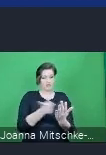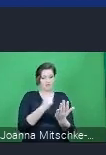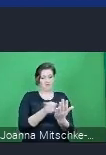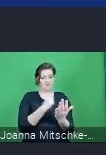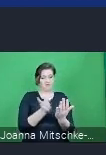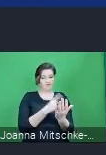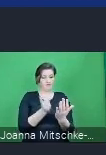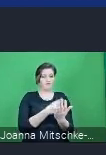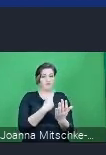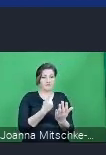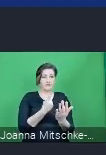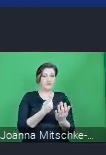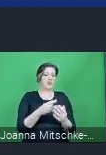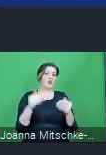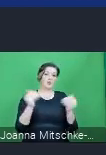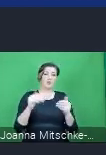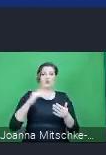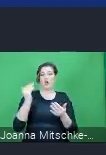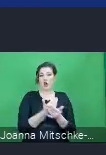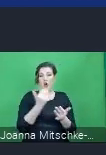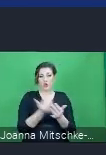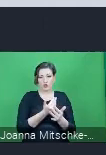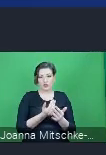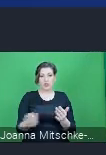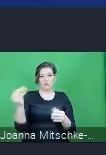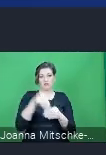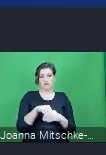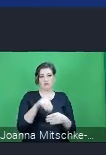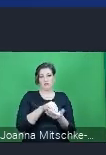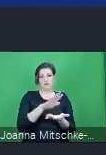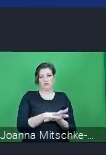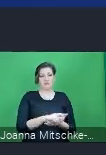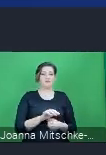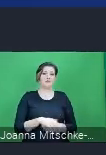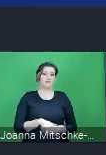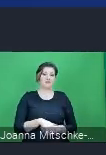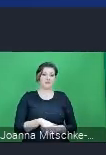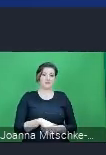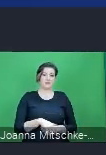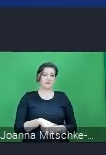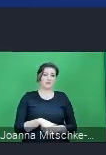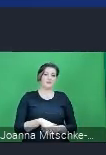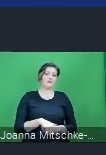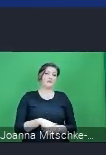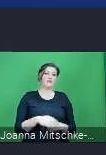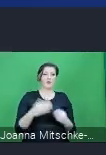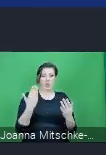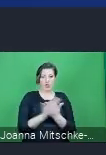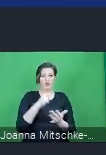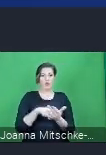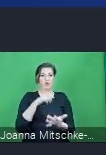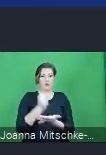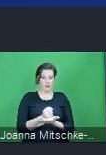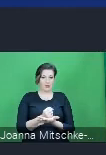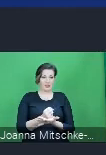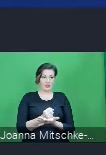do tego, aby korzystać i wprowadzać dane do systemu. Generalnie nowe przepisy, które